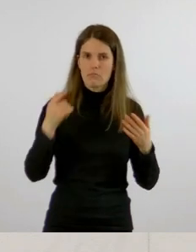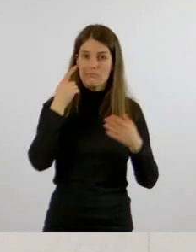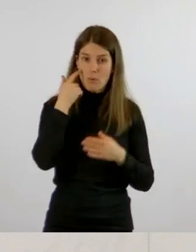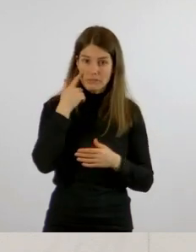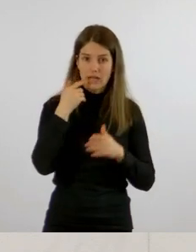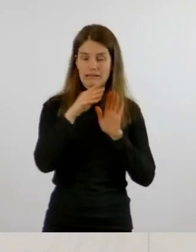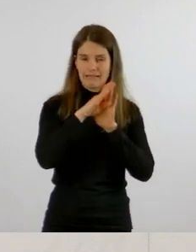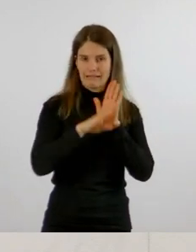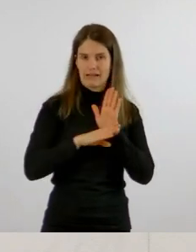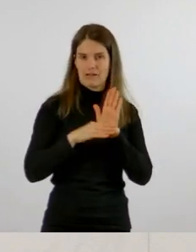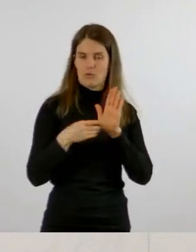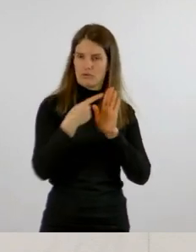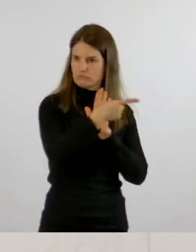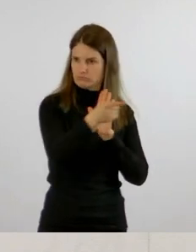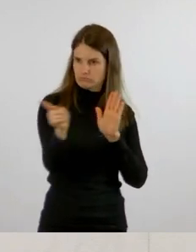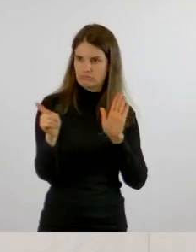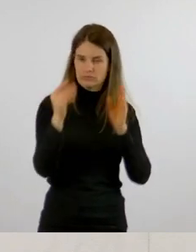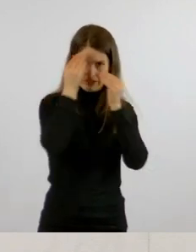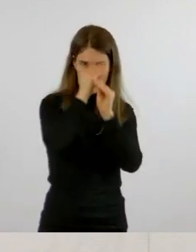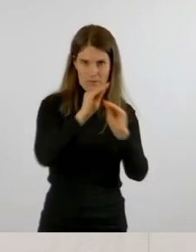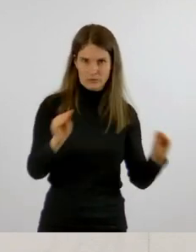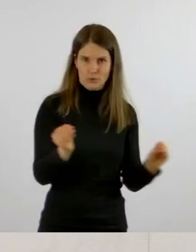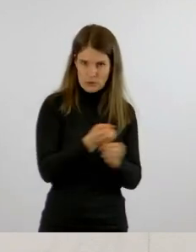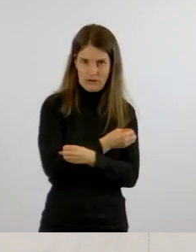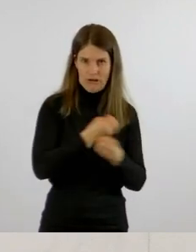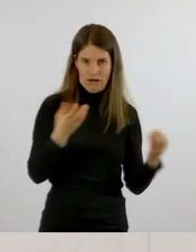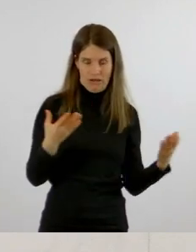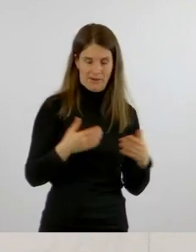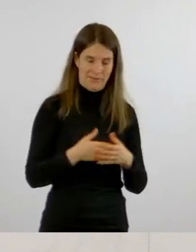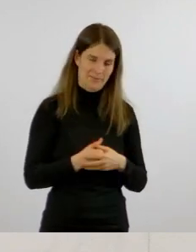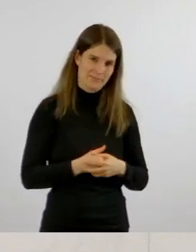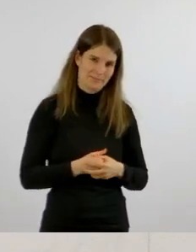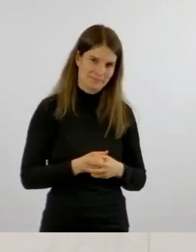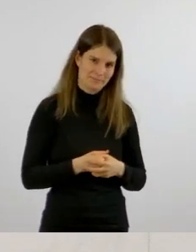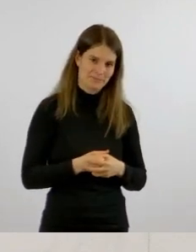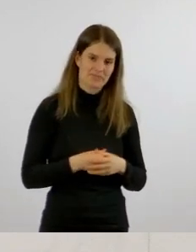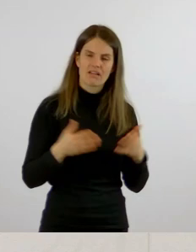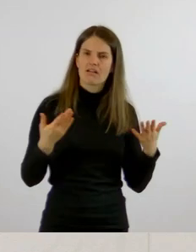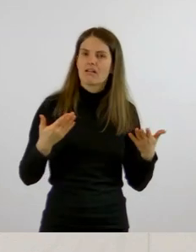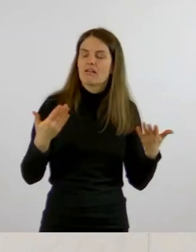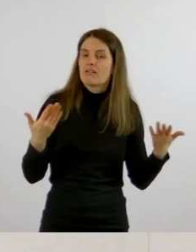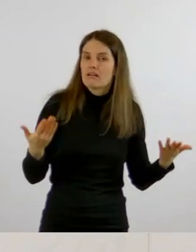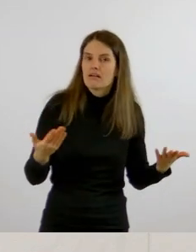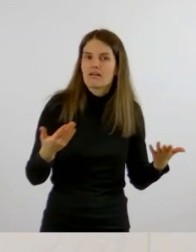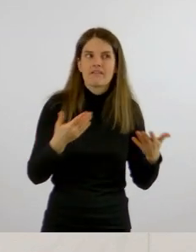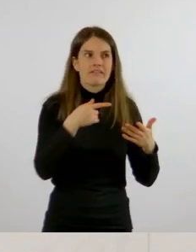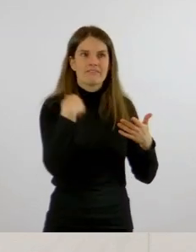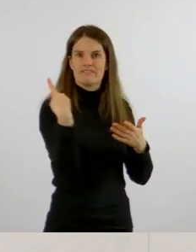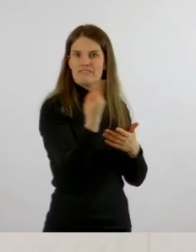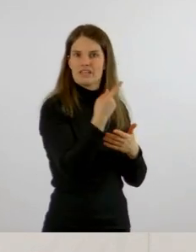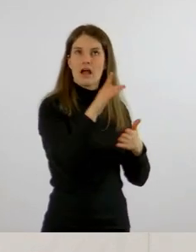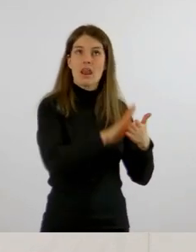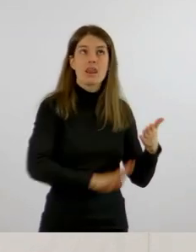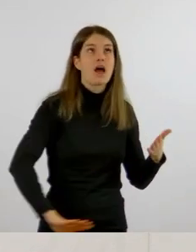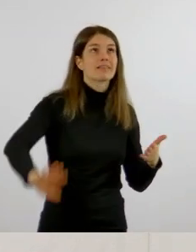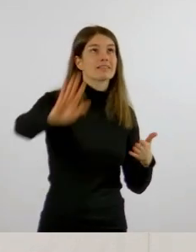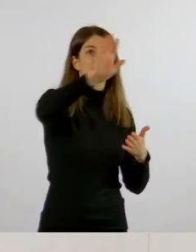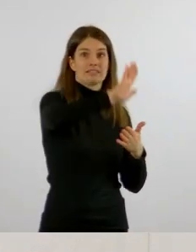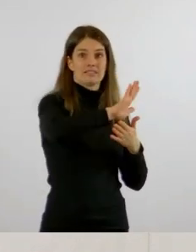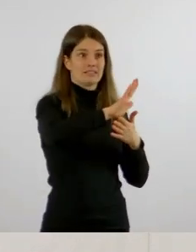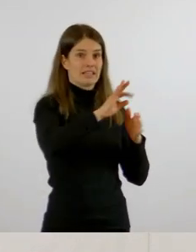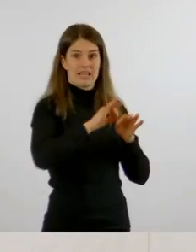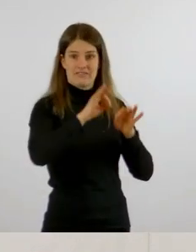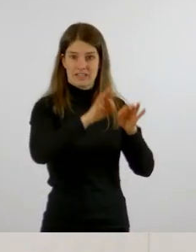beschrieben habe. Grundsätzlich ist es so, dass wenn unsere Infektionslage sich nicht von der im Land unterscheidet, wir